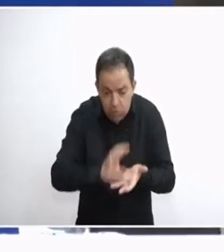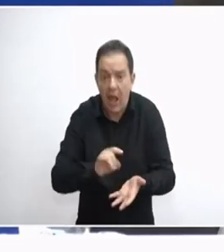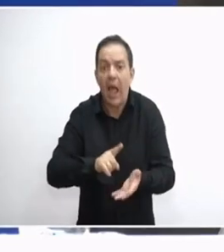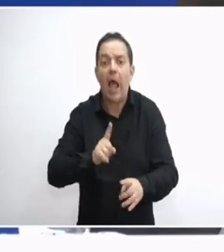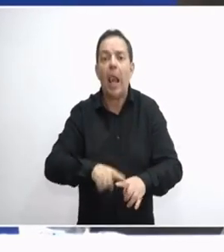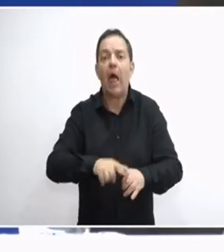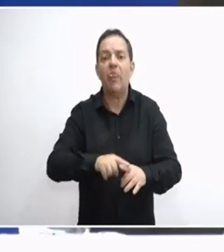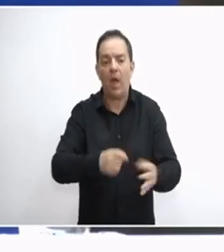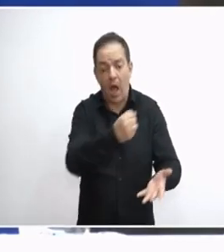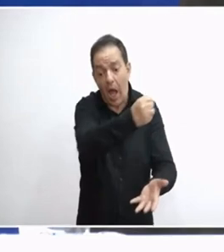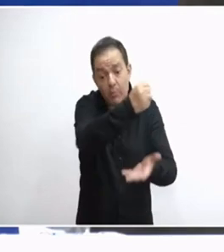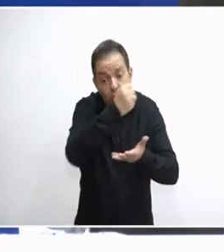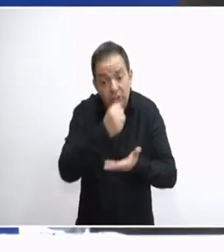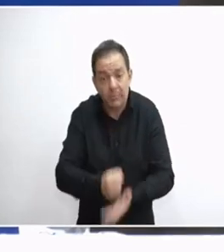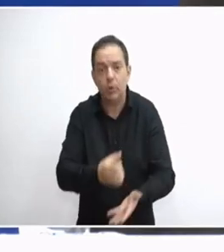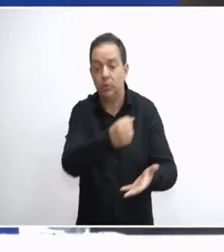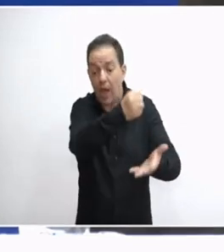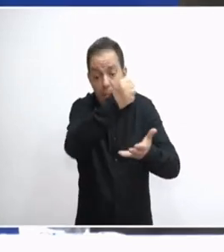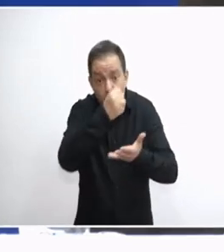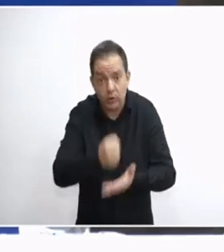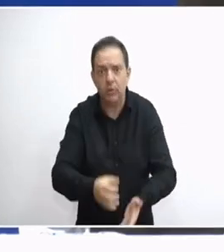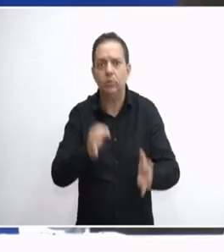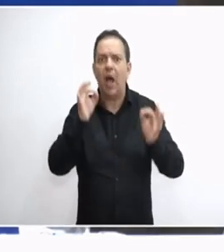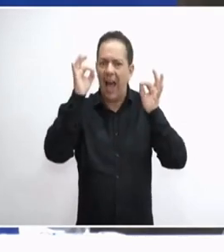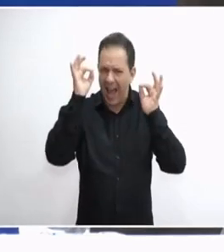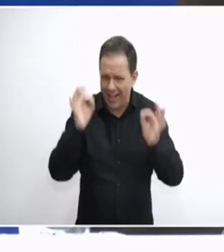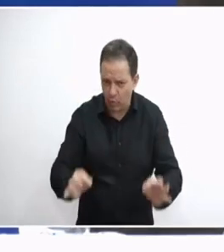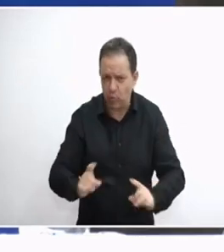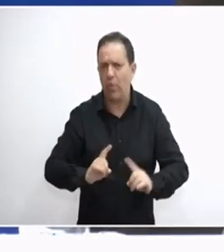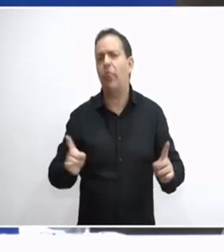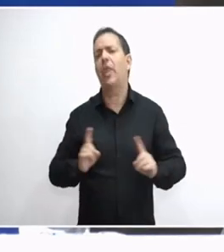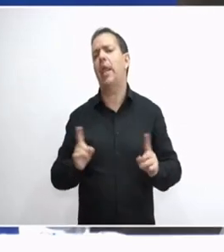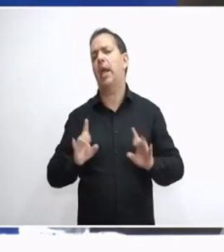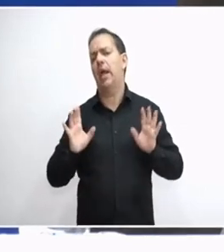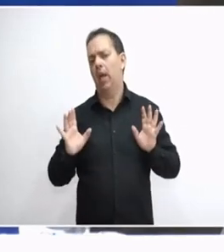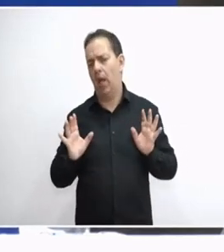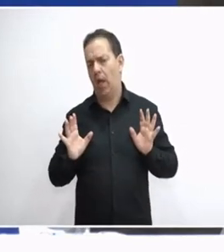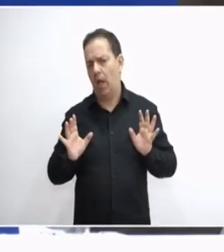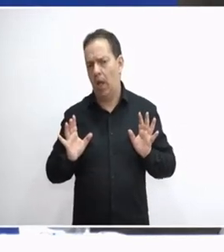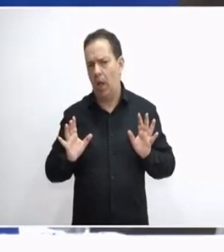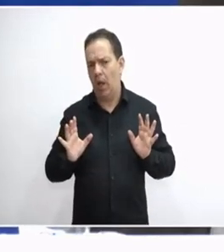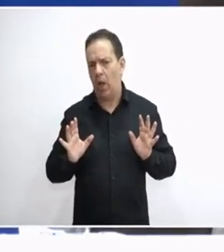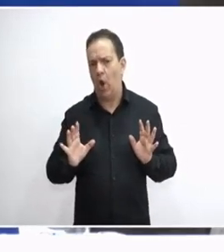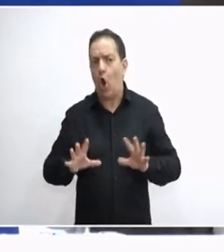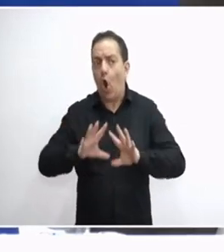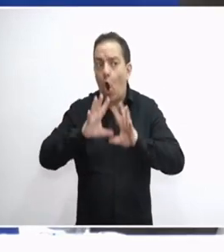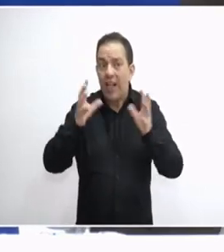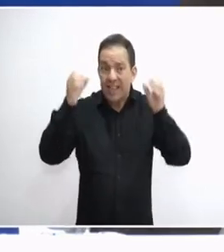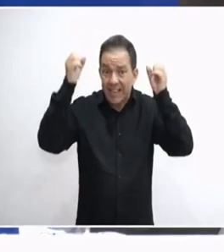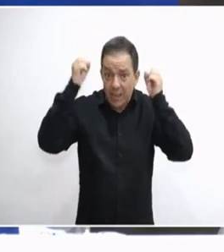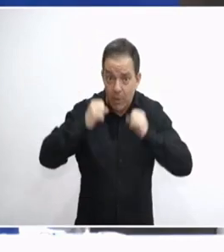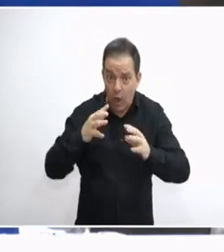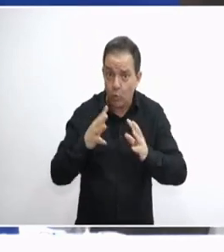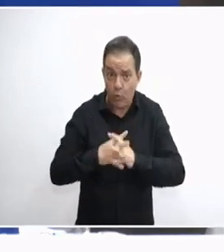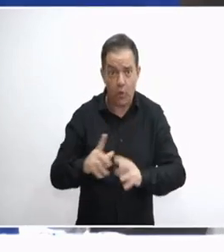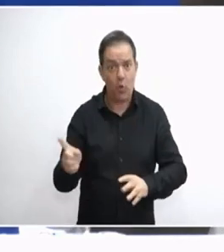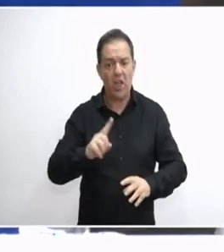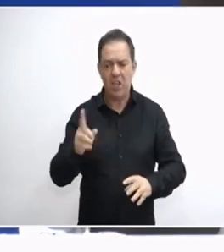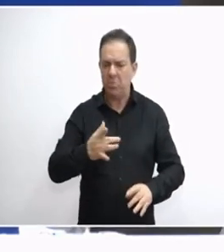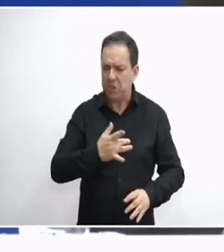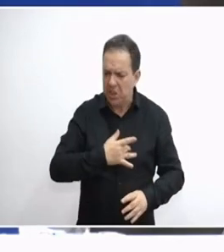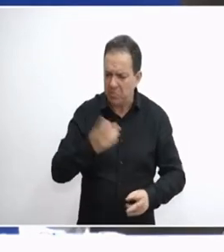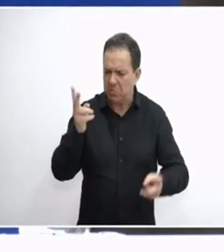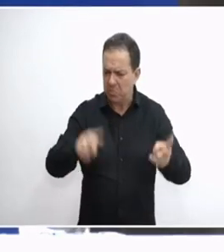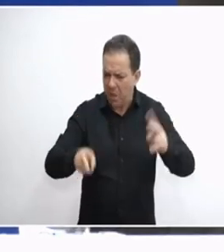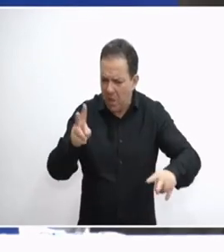Βέβαια, αυτές οι αποζημιώσεις δεν είναι, αν το θέλετε, στην ακριβιά τους, διότι δεν είναι όλη η ζημιά του πολέμου. Όπως οι ψυχές,